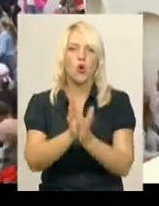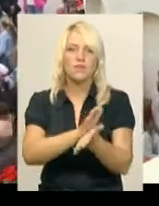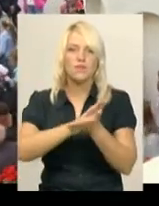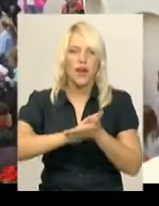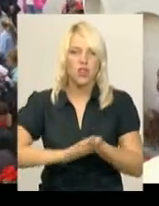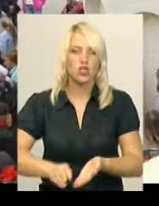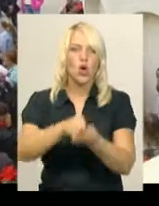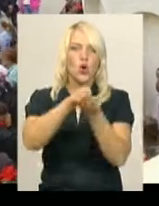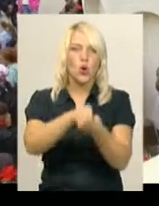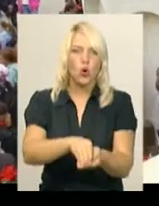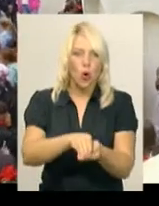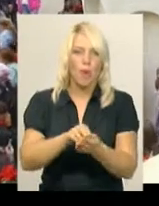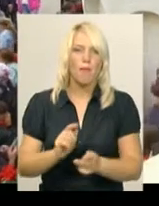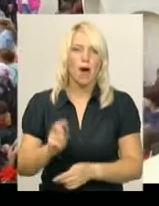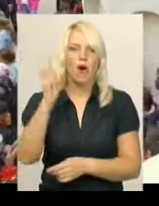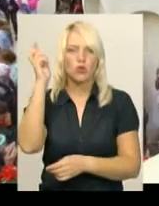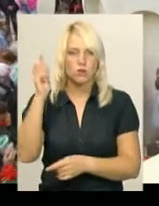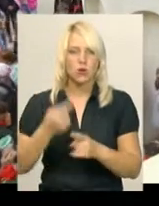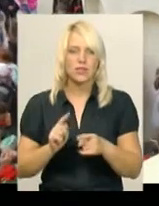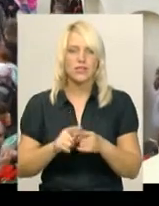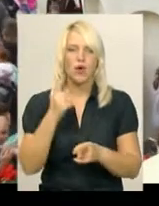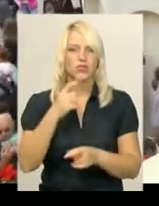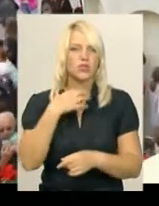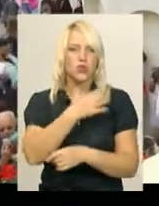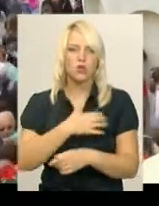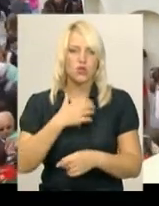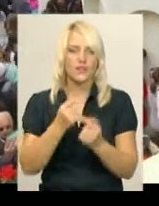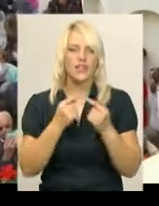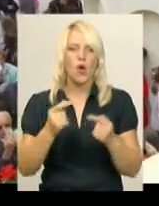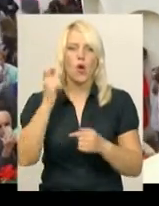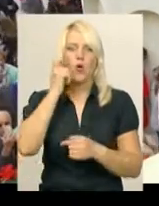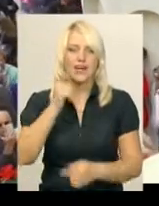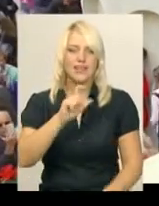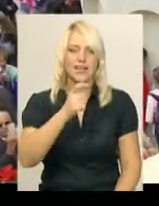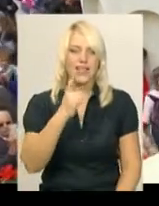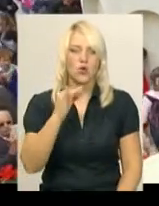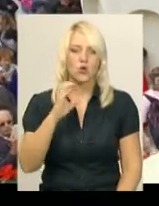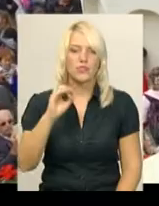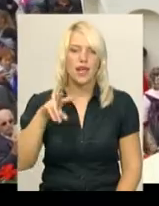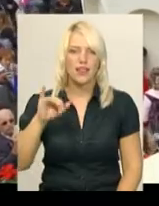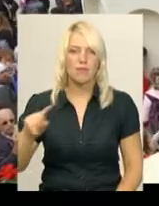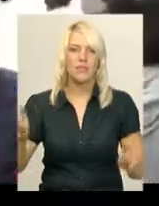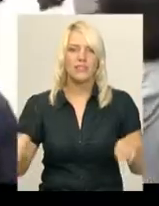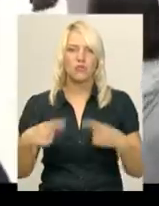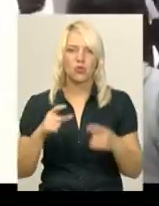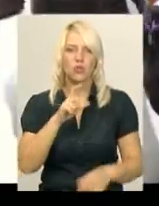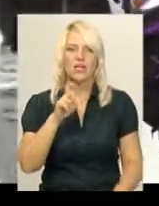Гріб Господній – один з основних елементів Українського Єруселиму, створеного в Зарваниці.